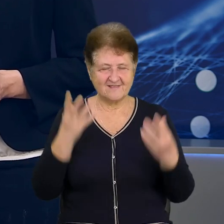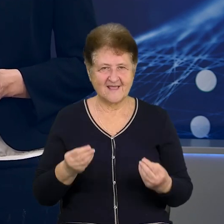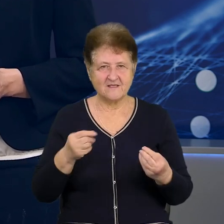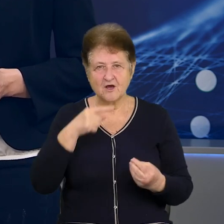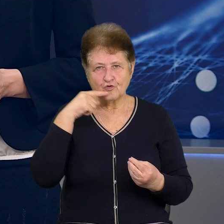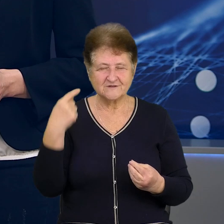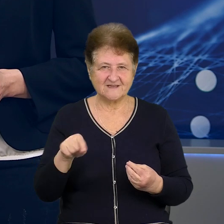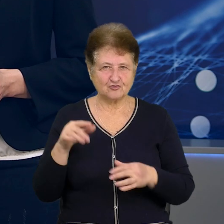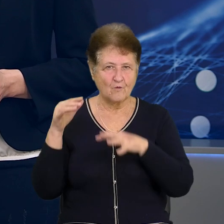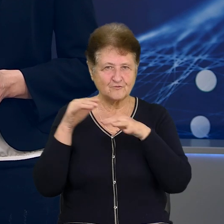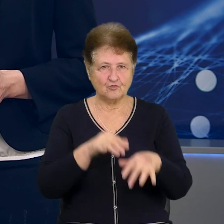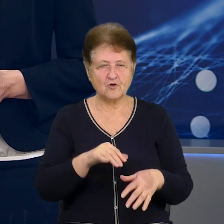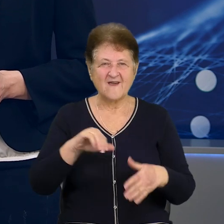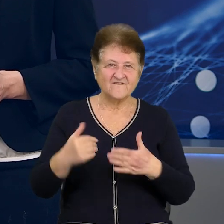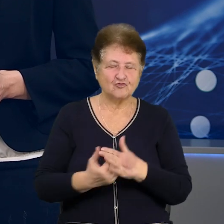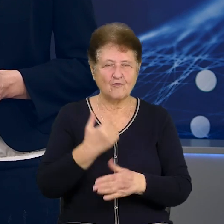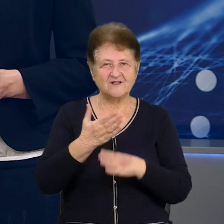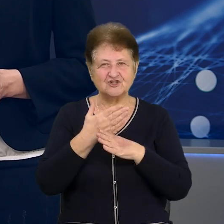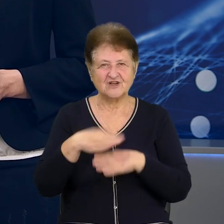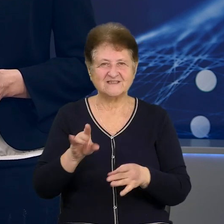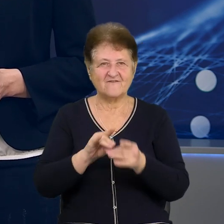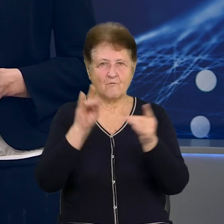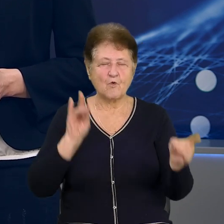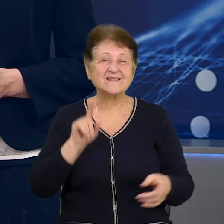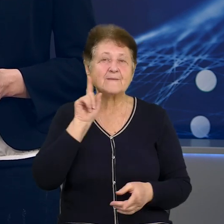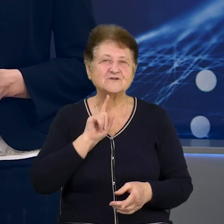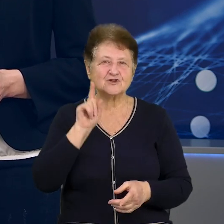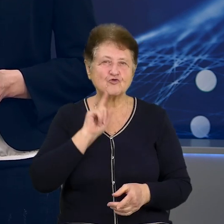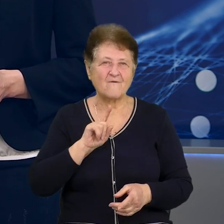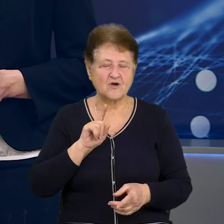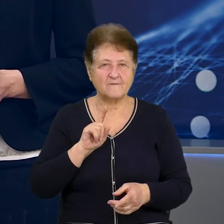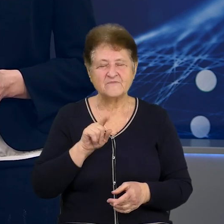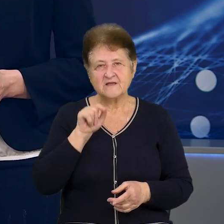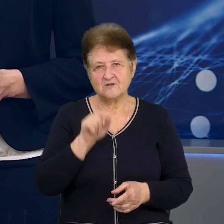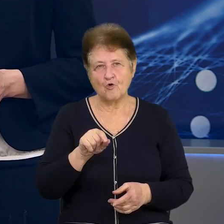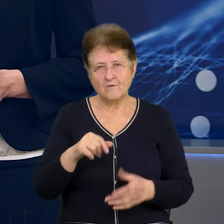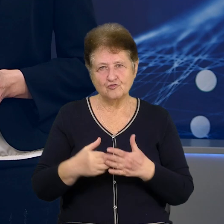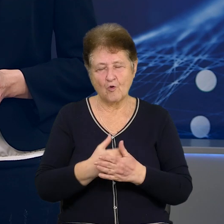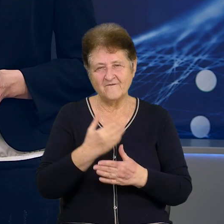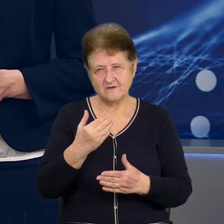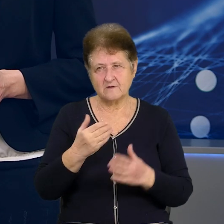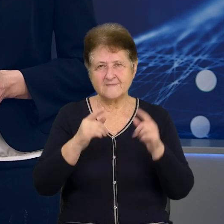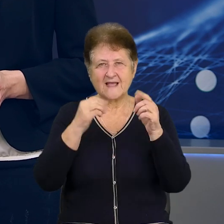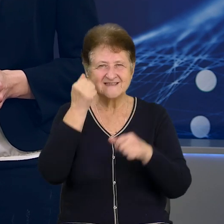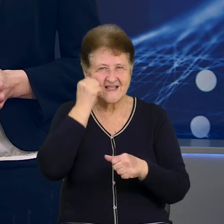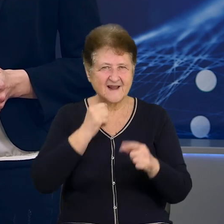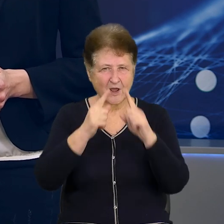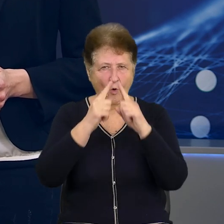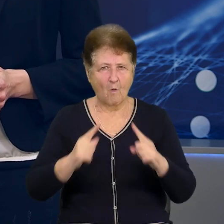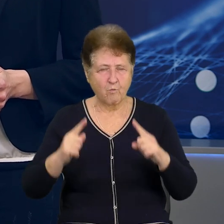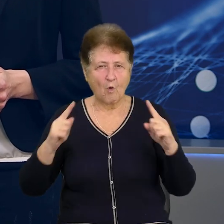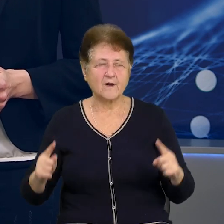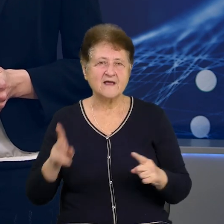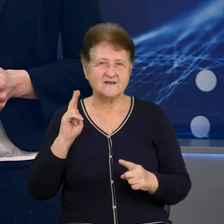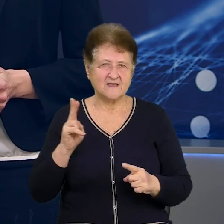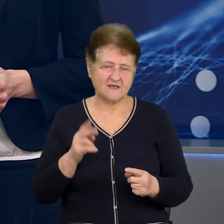вторгнення. Відновлена частина мосту, тимчасова конструкція. Нові прогони тримаються на старих опорах, які вціліли після підриву.